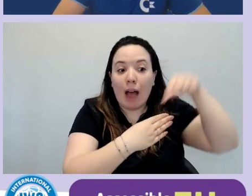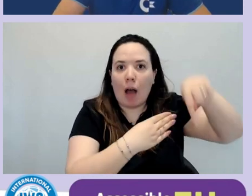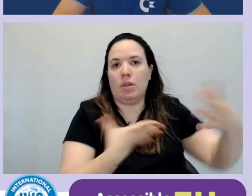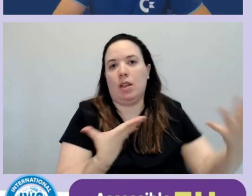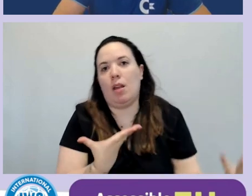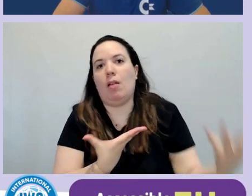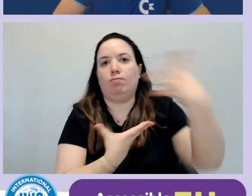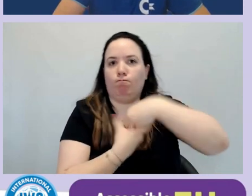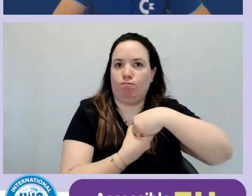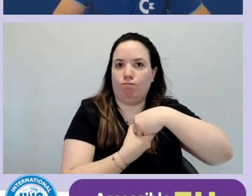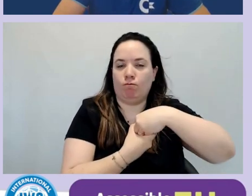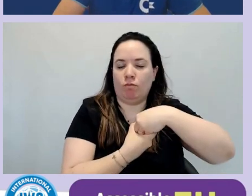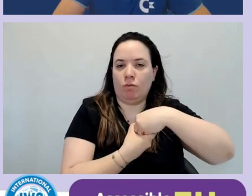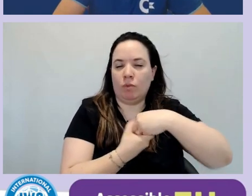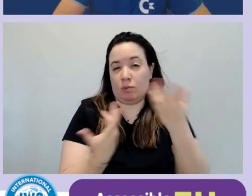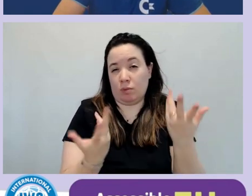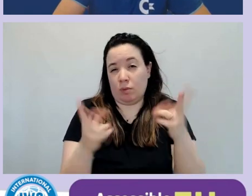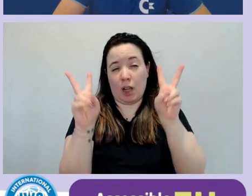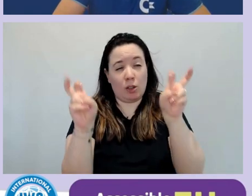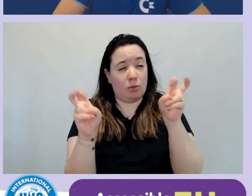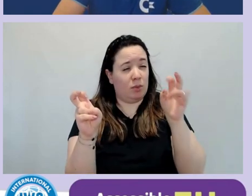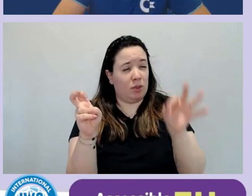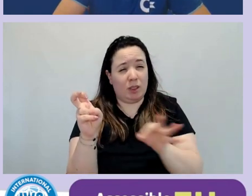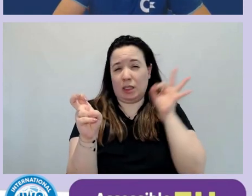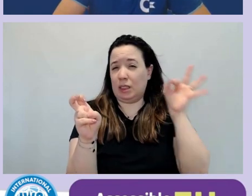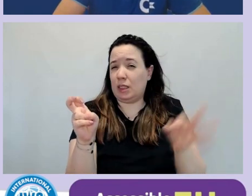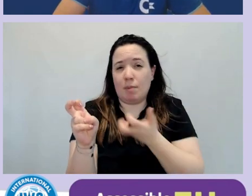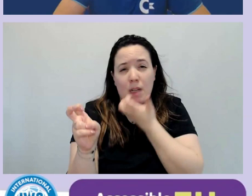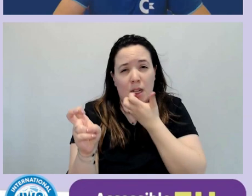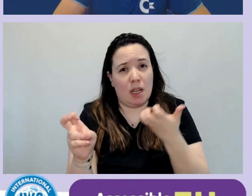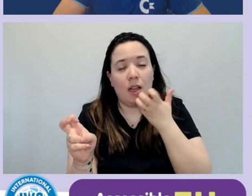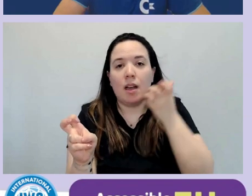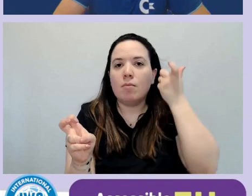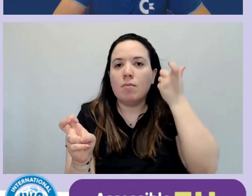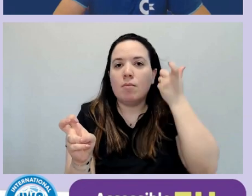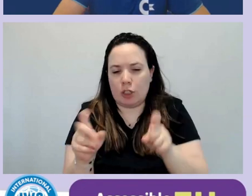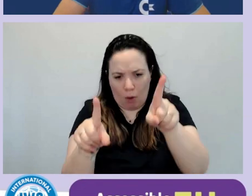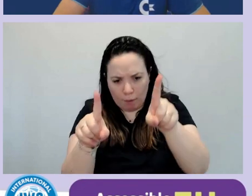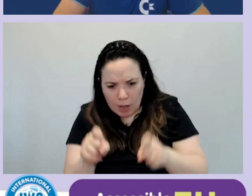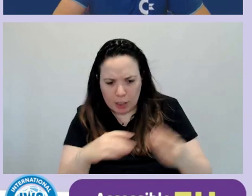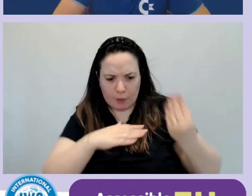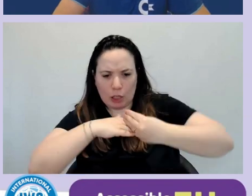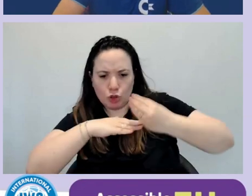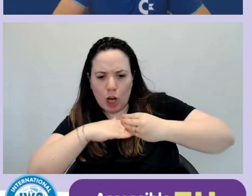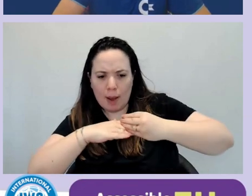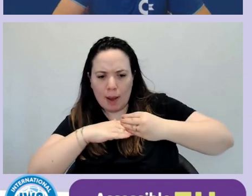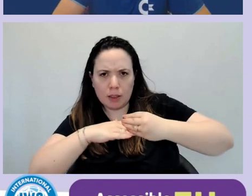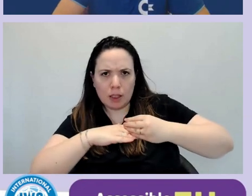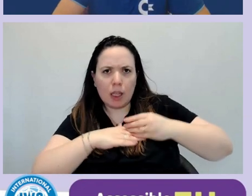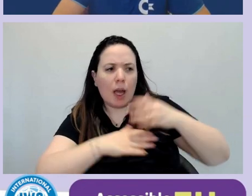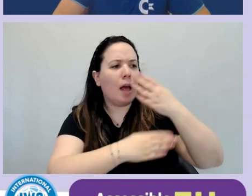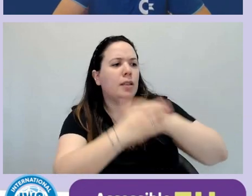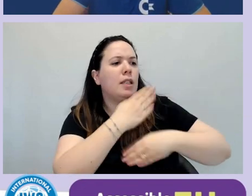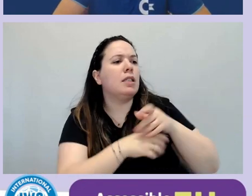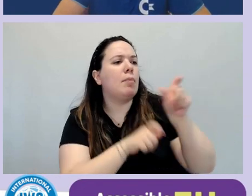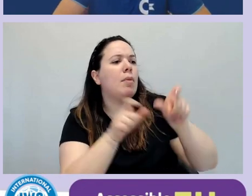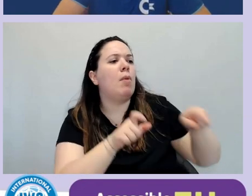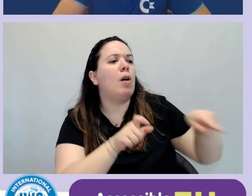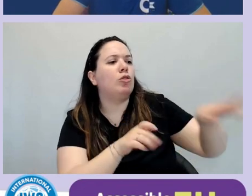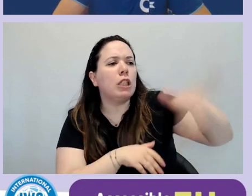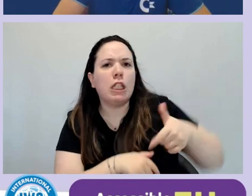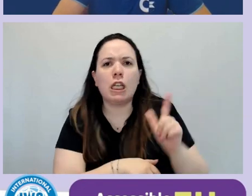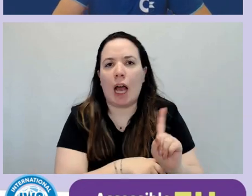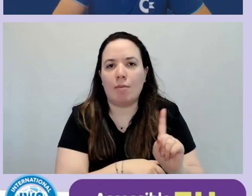non si può lavorare, non si può effettuare implementazioni e verifiche senza coinvolgere le persone direttamente interessate.